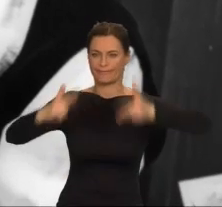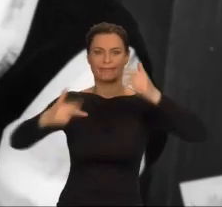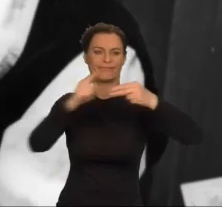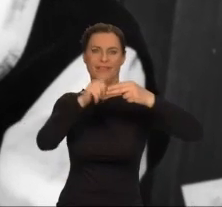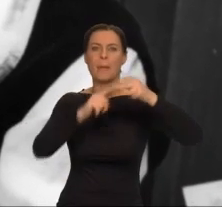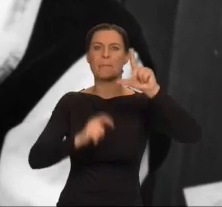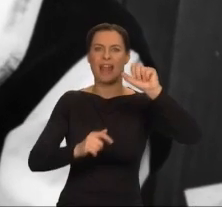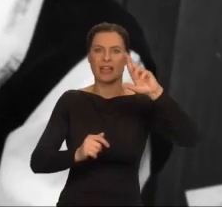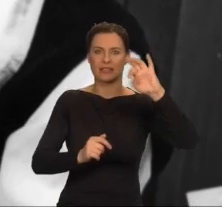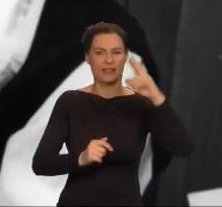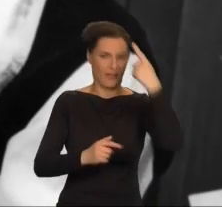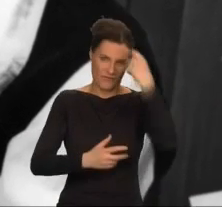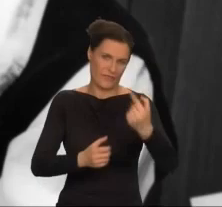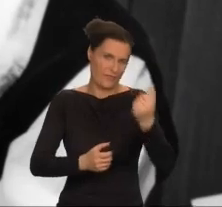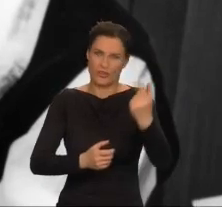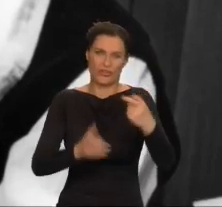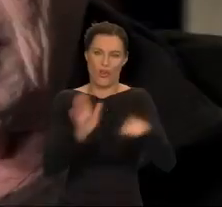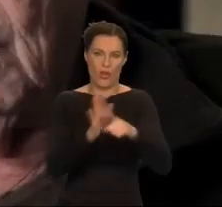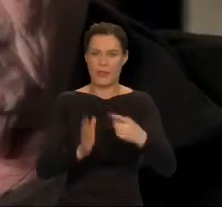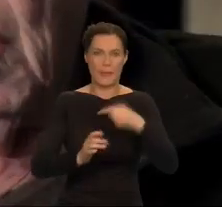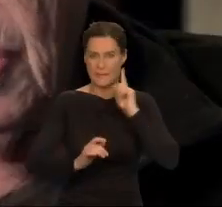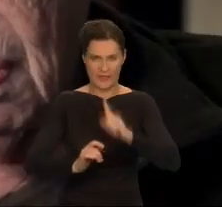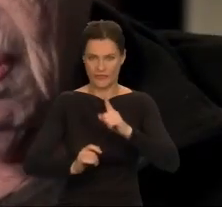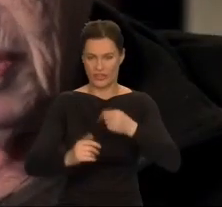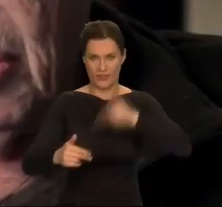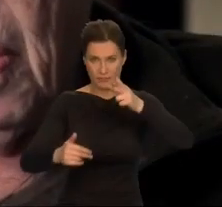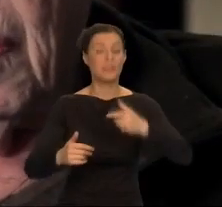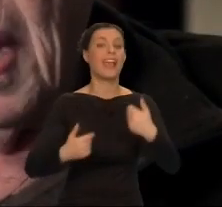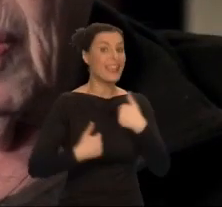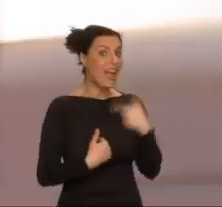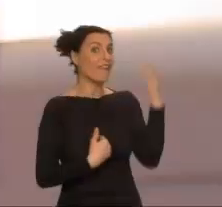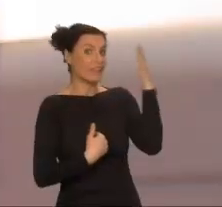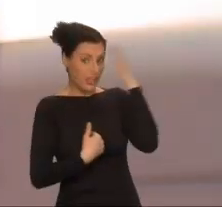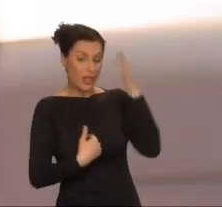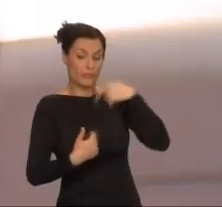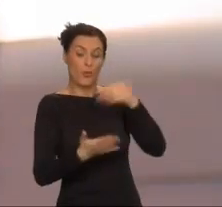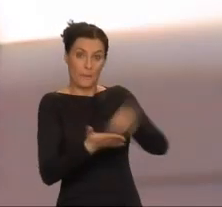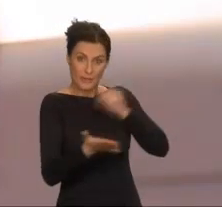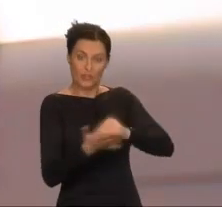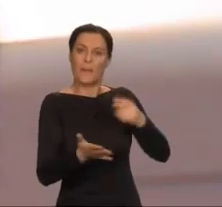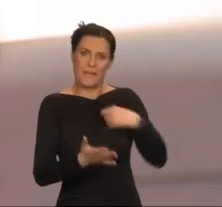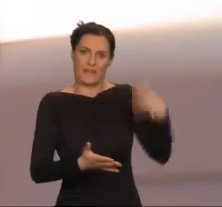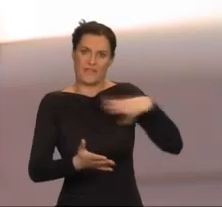Wiedziałam, że moja praca nie jest gorsza, że ma wartość literacką. Nie